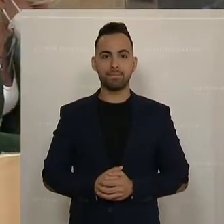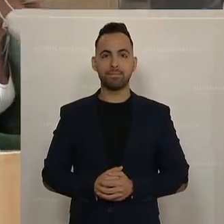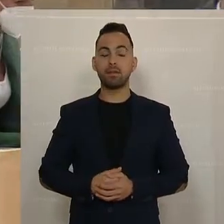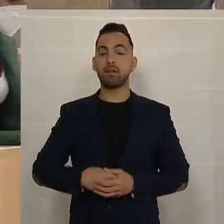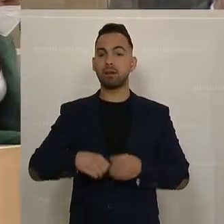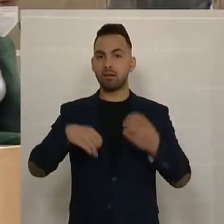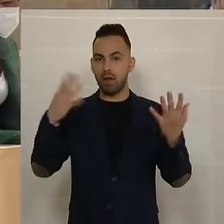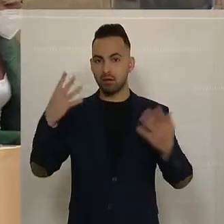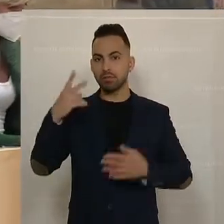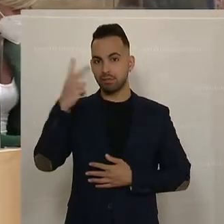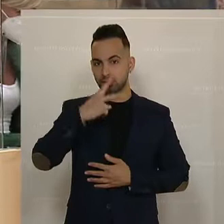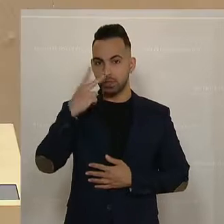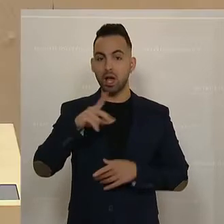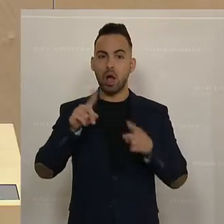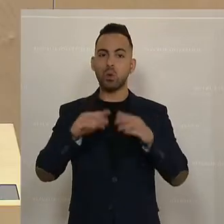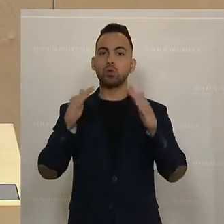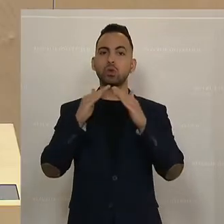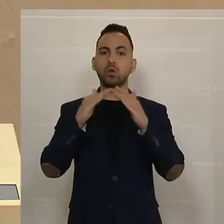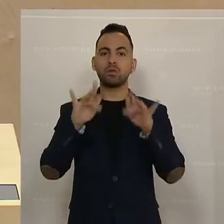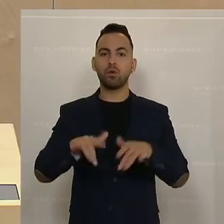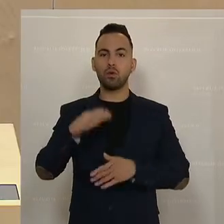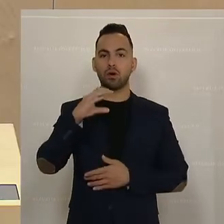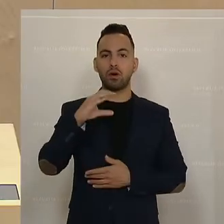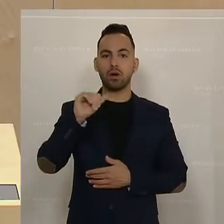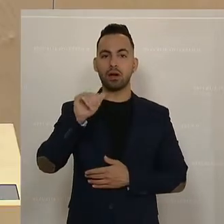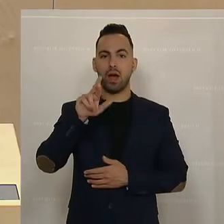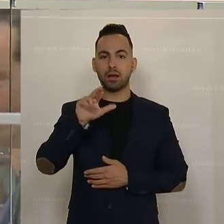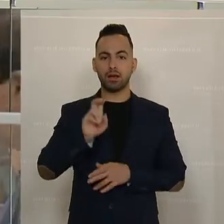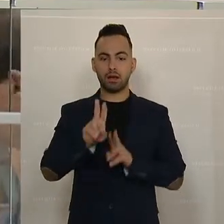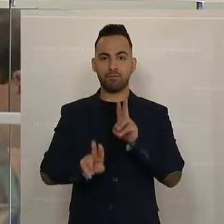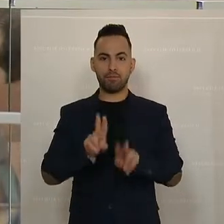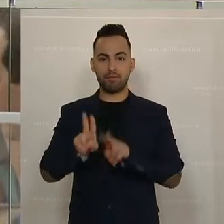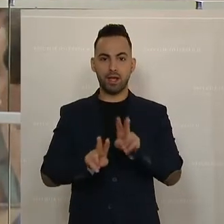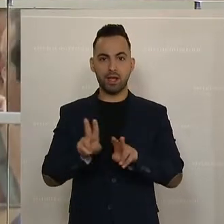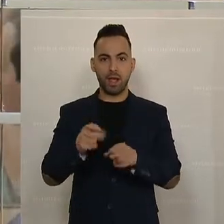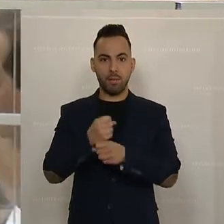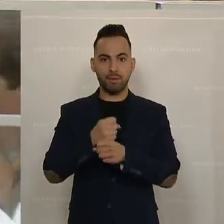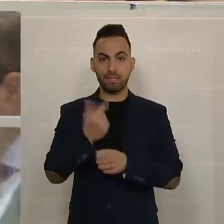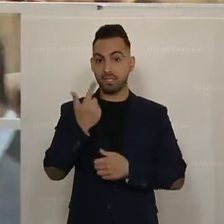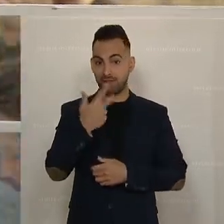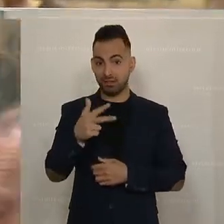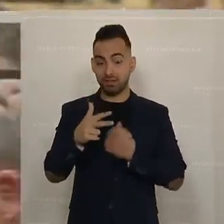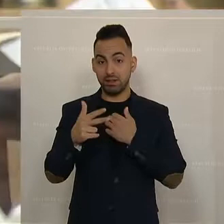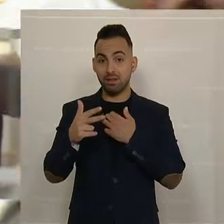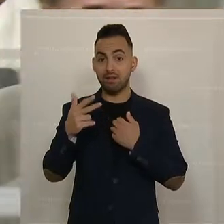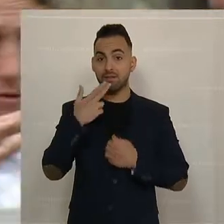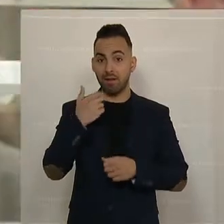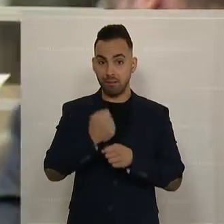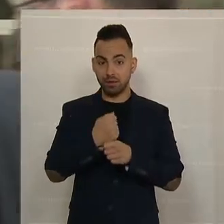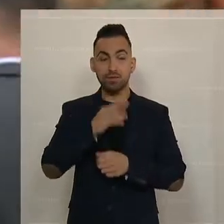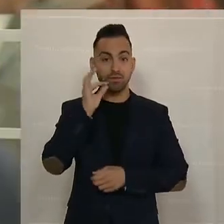Selbstverständlich gilt es auch für zu Hause, wo die Care-Arbeit, wo die Pflege zu Hause auch zu zwei Dritteln von Frauen erledigt wird